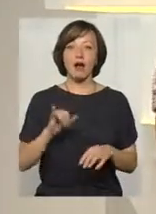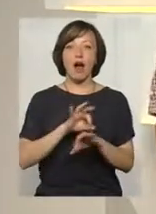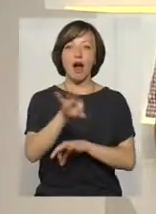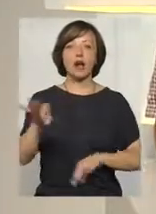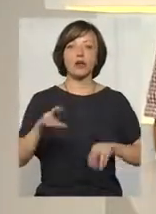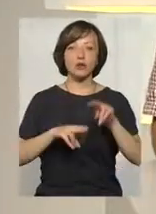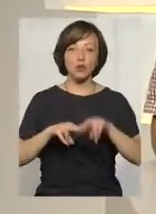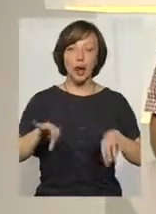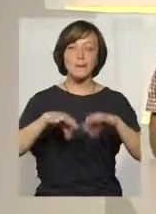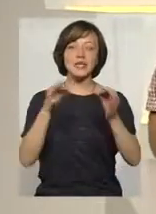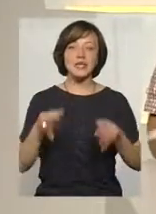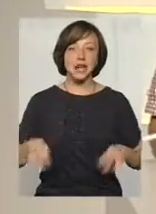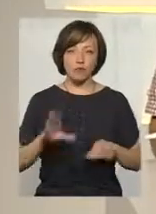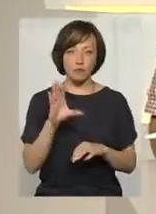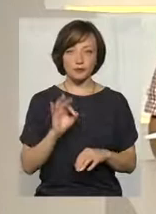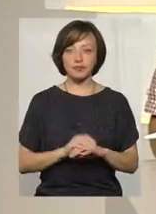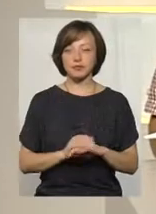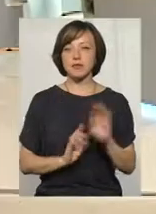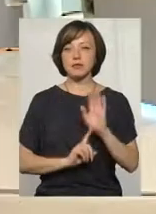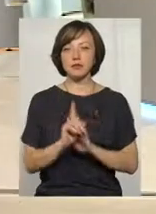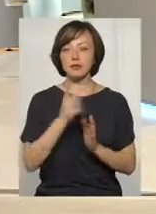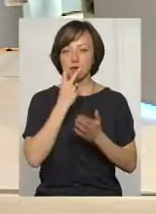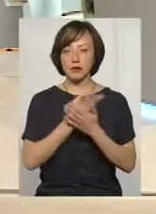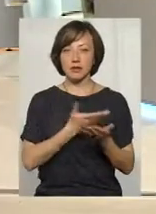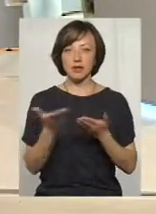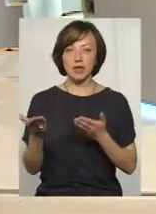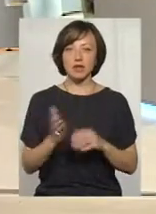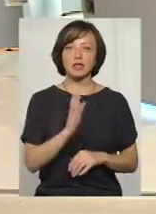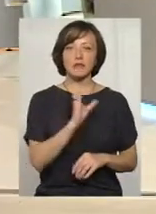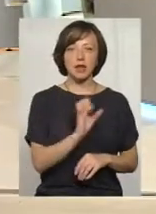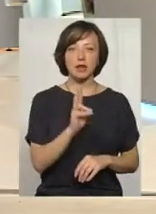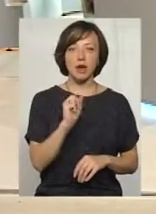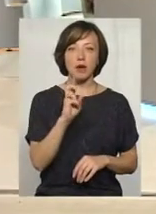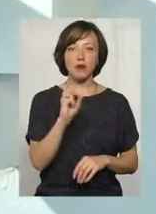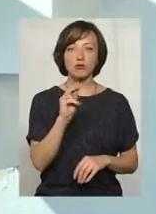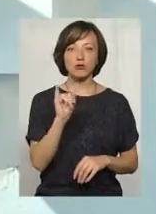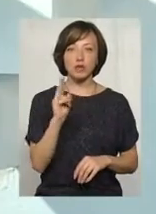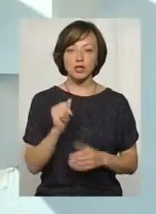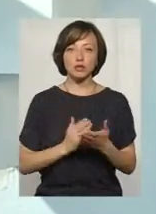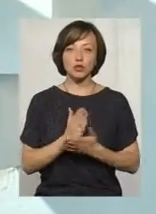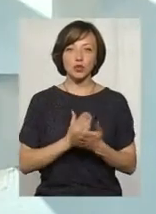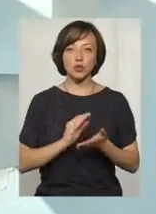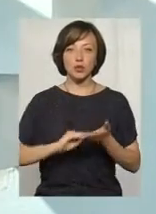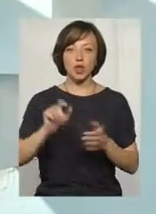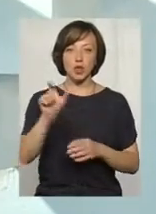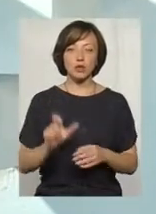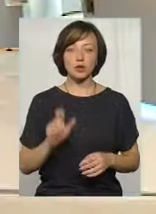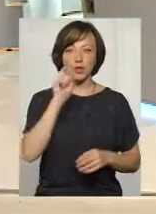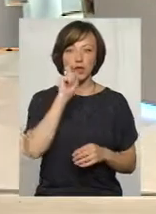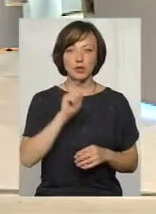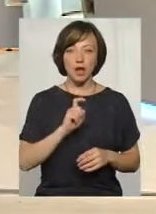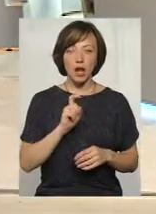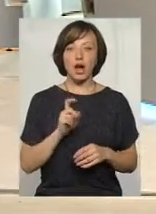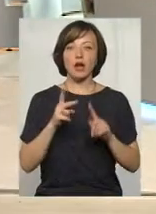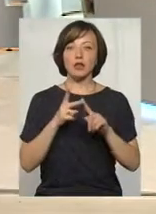і мистецтво. Для початку я представлю наших гостей. Це Світлана Кабачинська, заслужений жуновіст України, Надія Борецька, член